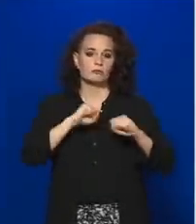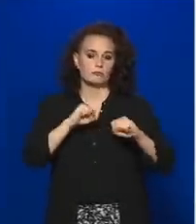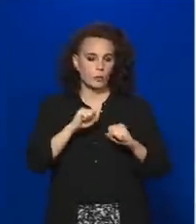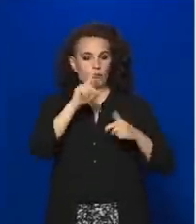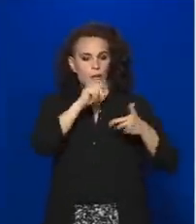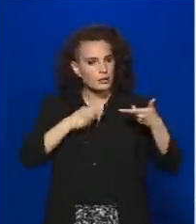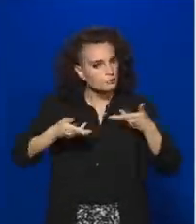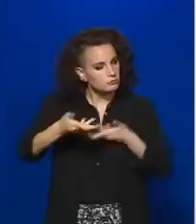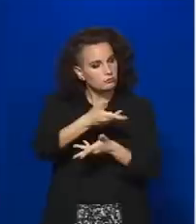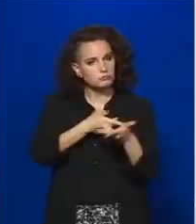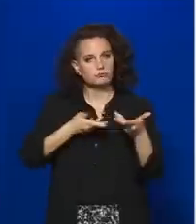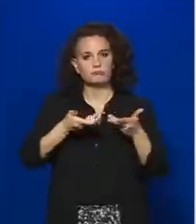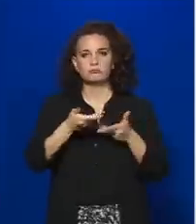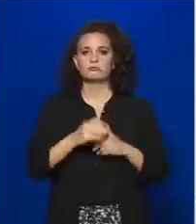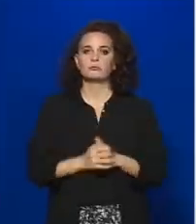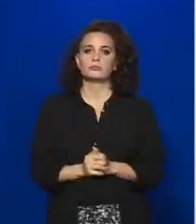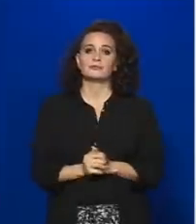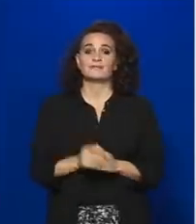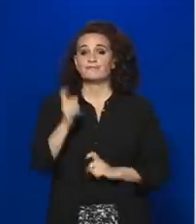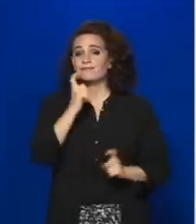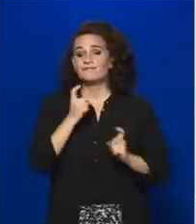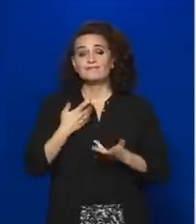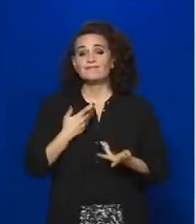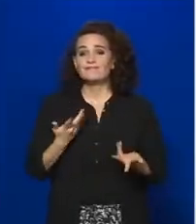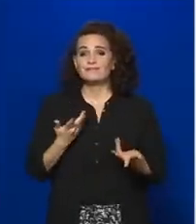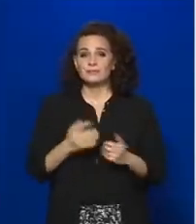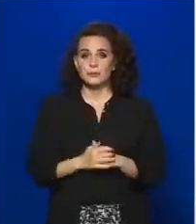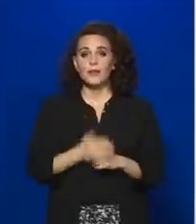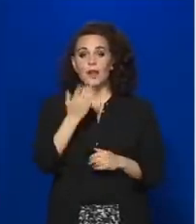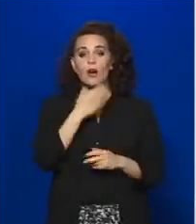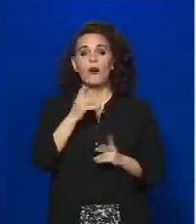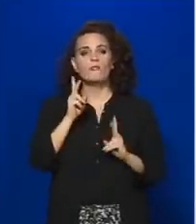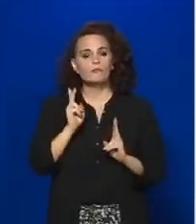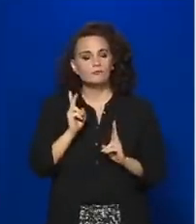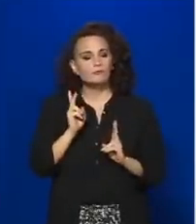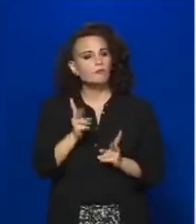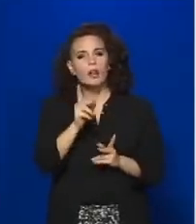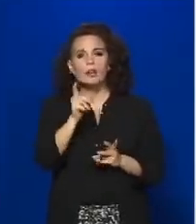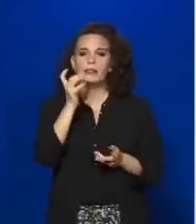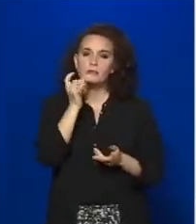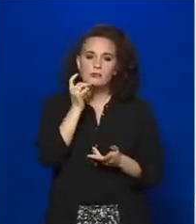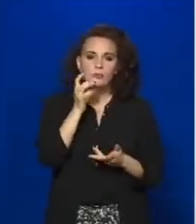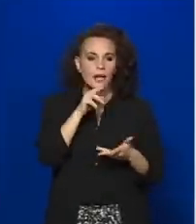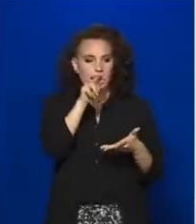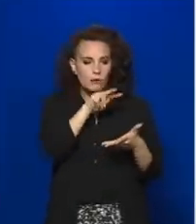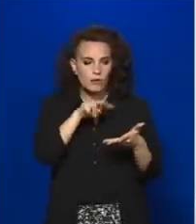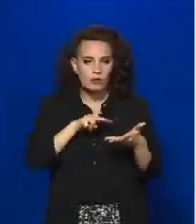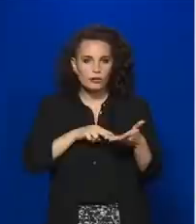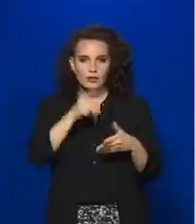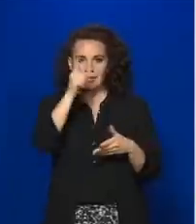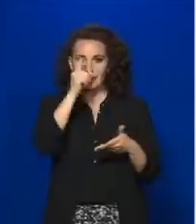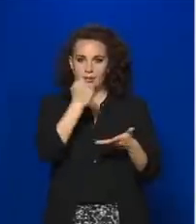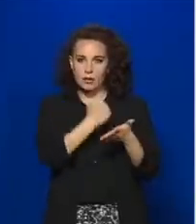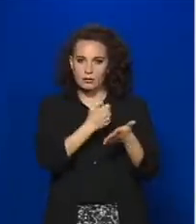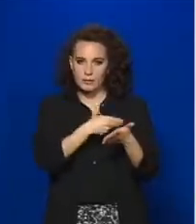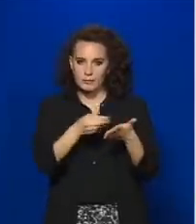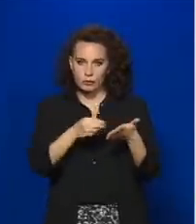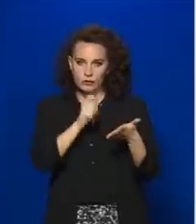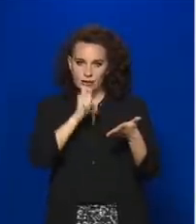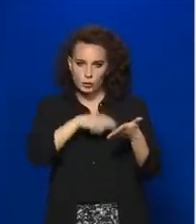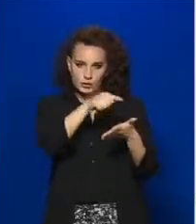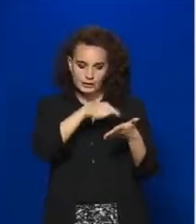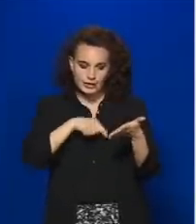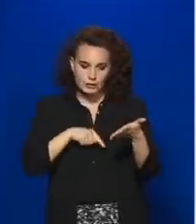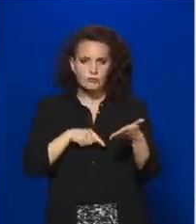a véleményünk, hogy ha valaki elolvassa alaposan a Német Alkotmánybíróság döntését, akkor ez rendkívül